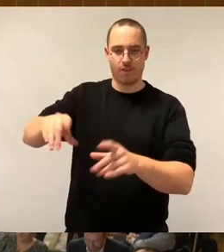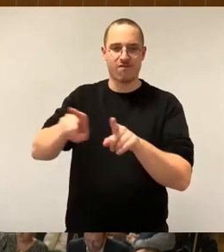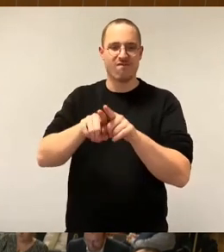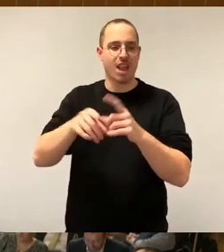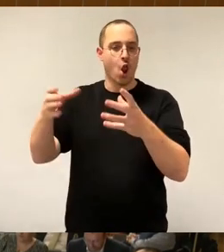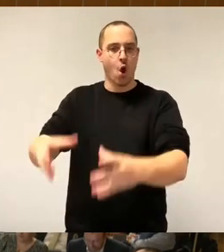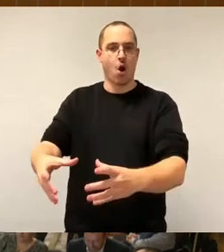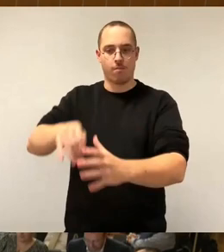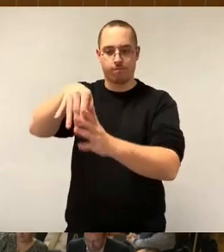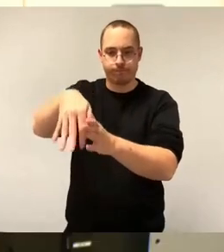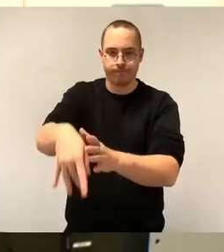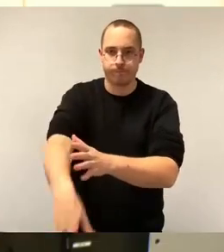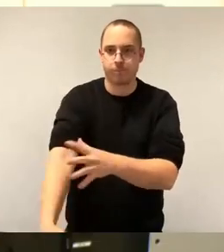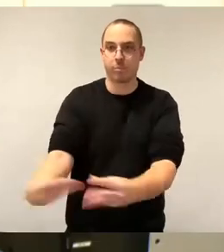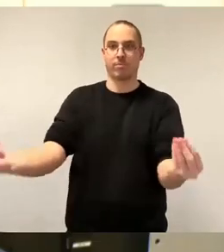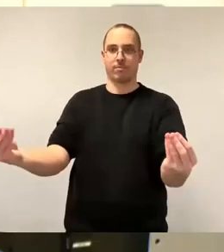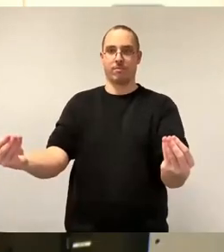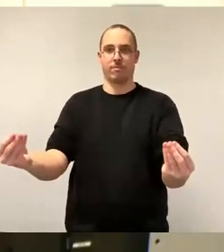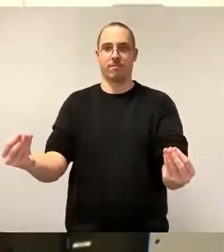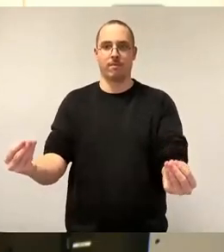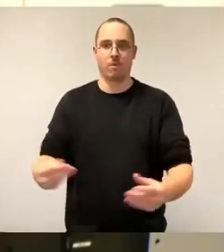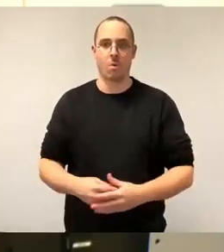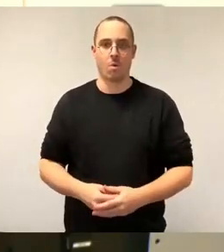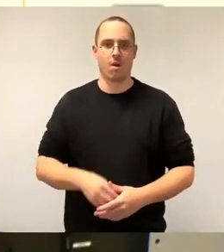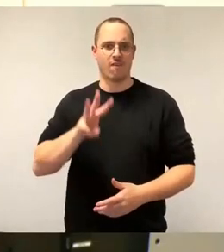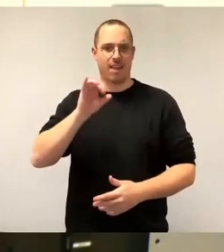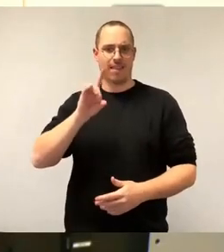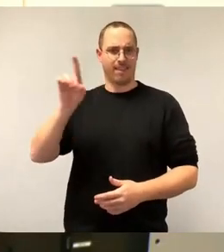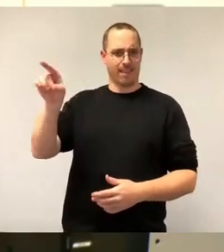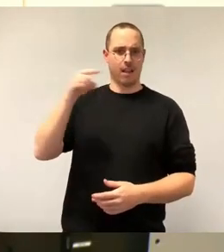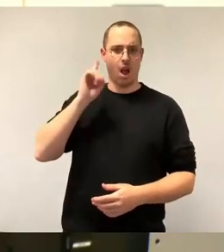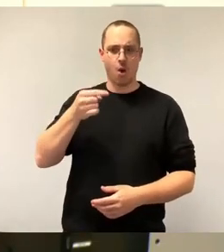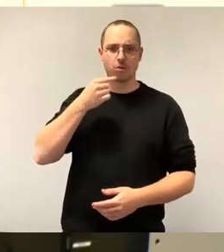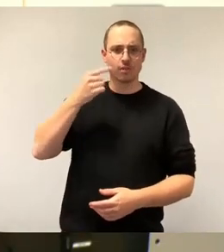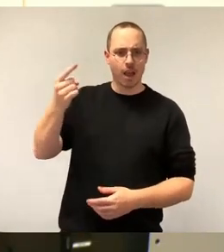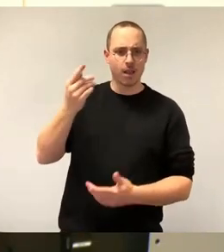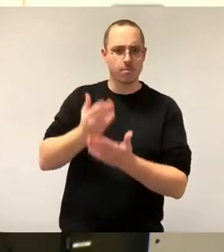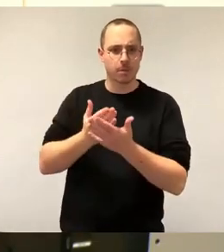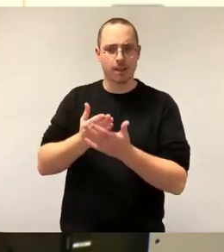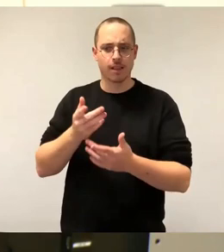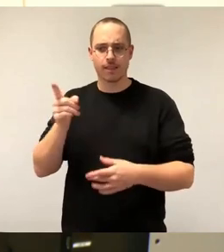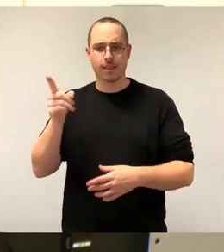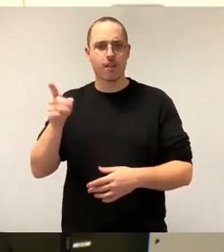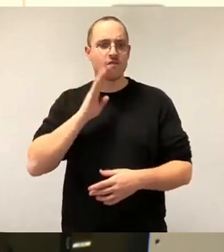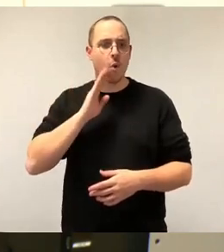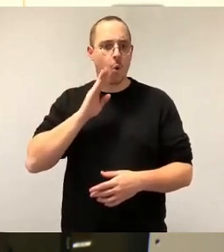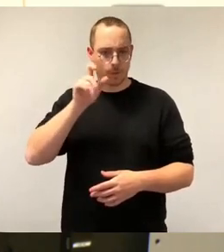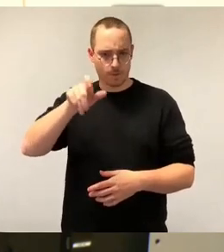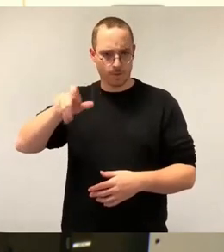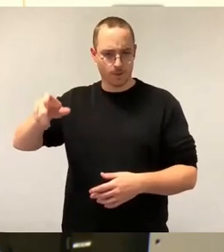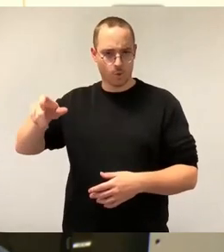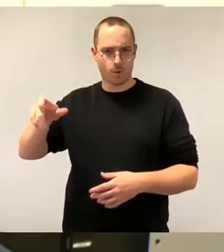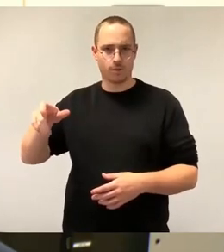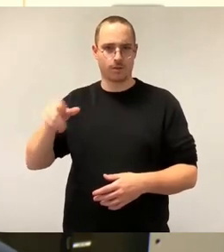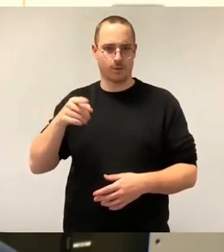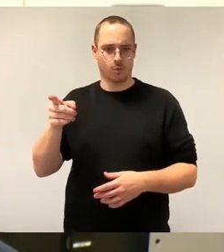in diesen Wohnungen der WED, dass das ein schwarzes Loch ist, in dem sie wohnen? Oder was ist eigentlich Ihr Angebot an diese Leute? Sie haben kein Angebot